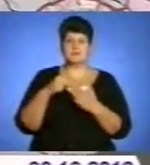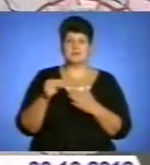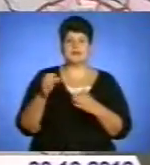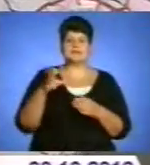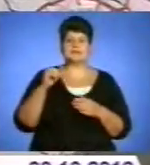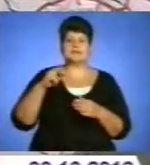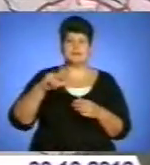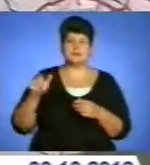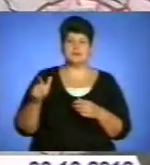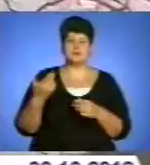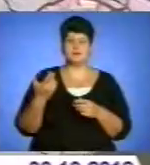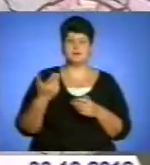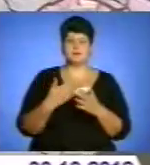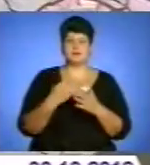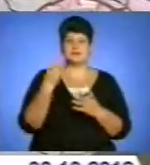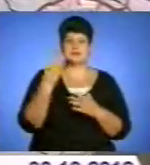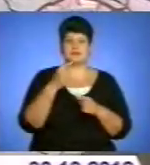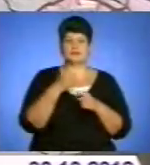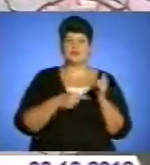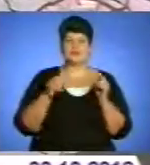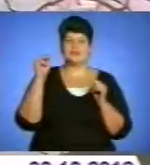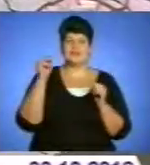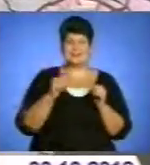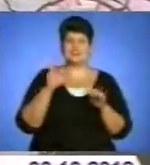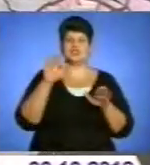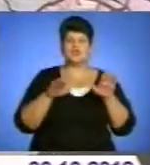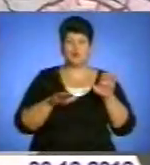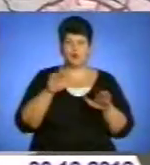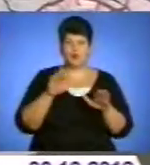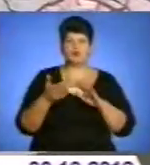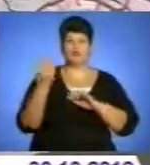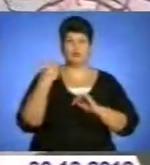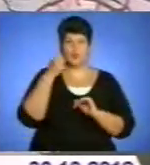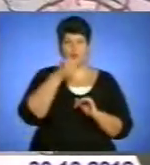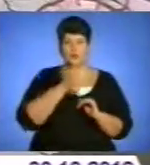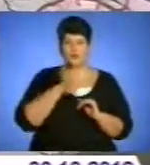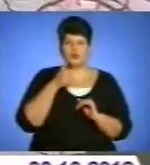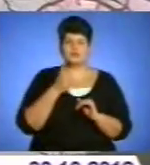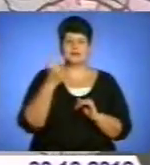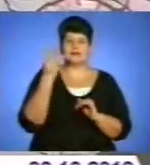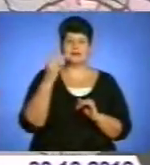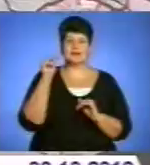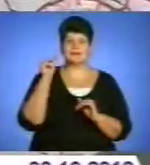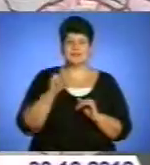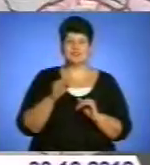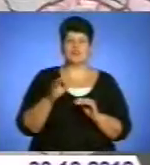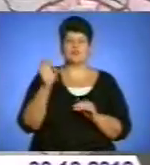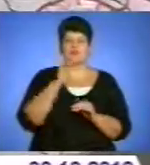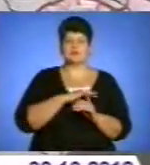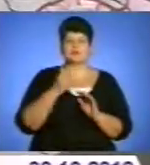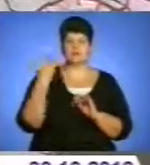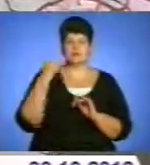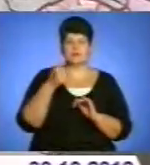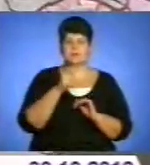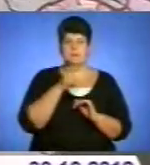хлориди в обсягах 3,5 тисячі тонн. Минулому році ми тільки 3 тисячі використали за весь зимовий період.